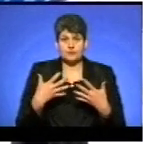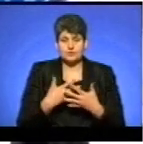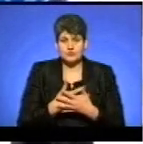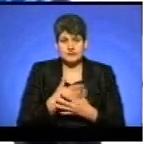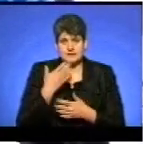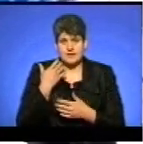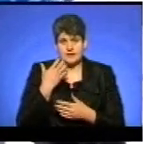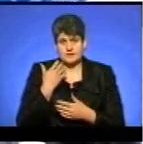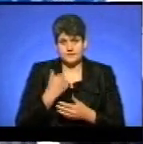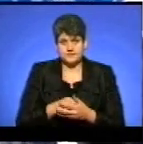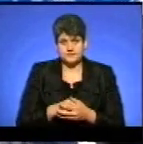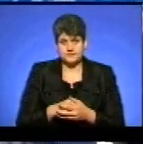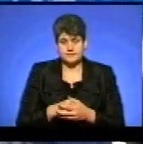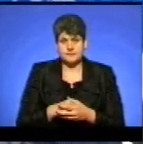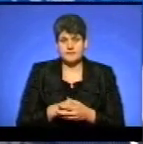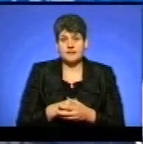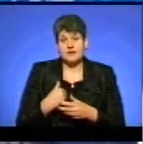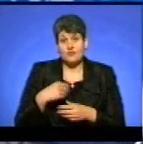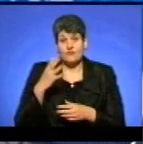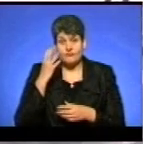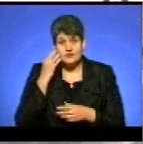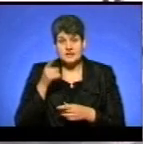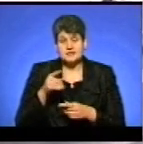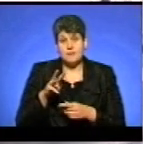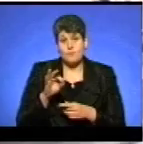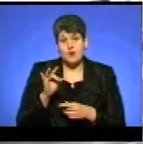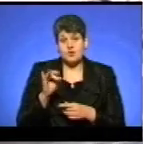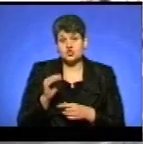елементарно. А це, я вважаю, що це як морж.